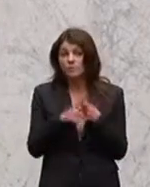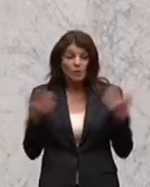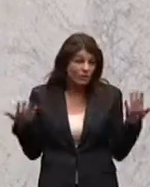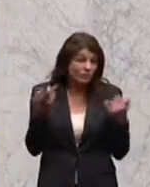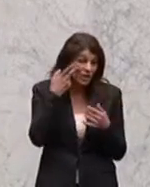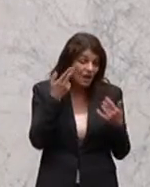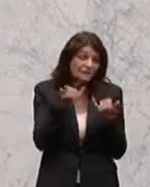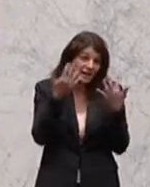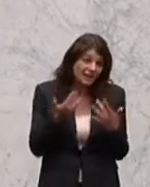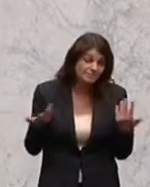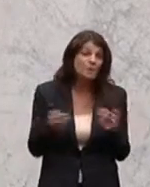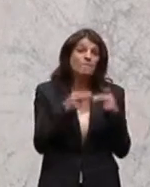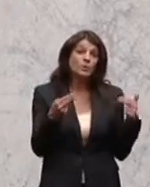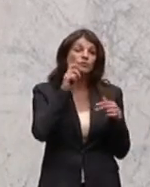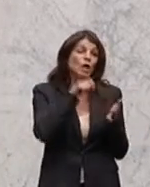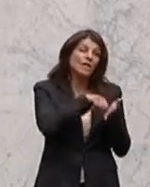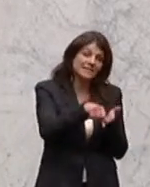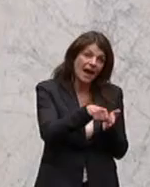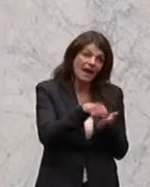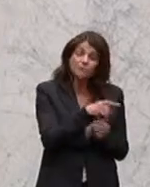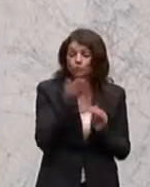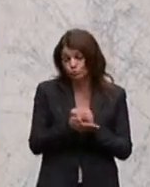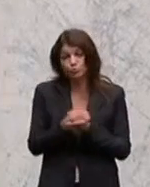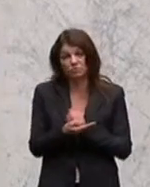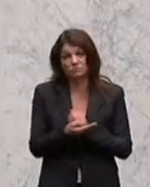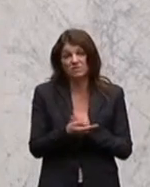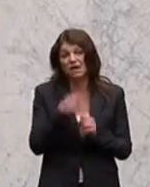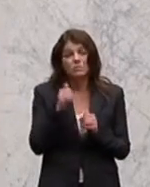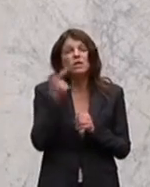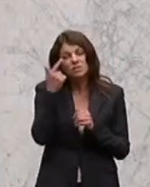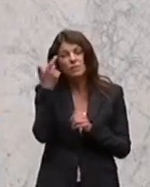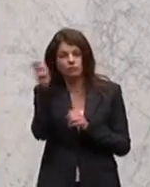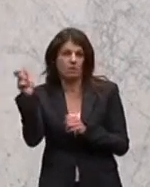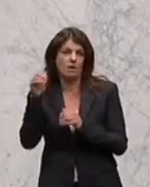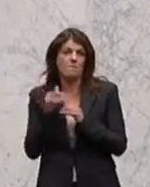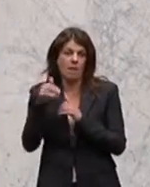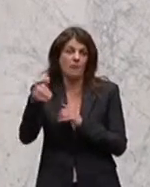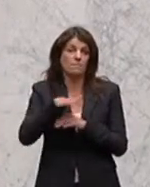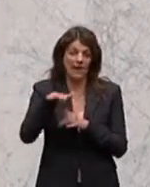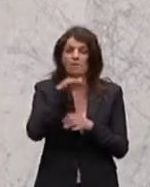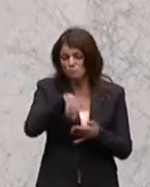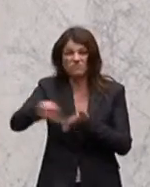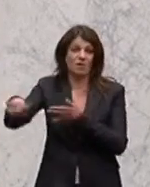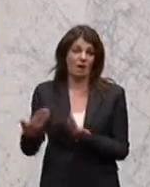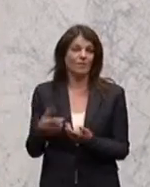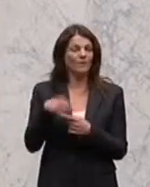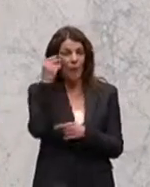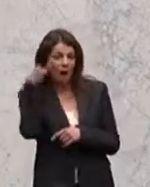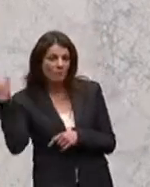so sein, dass der Bundessteuerzahler alleine am Schluss im zweistelligen Milliardenbereich überbleiben wird. Und die Gläubiger,